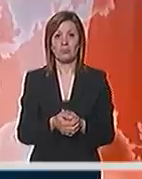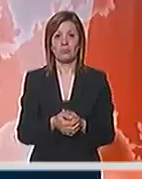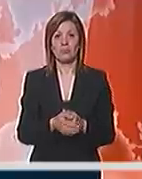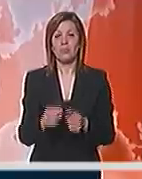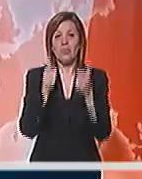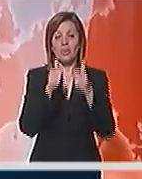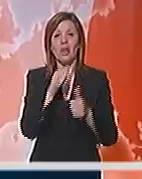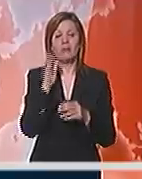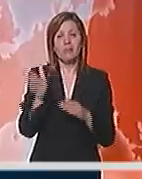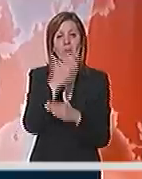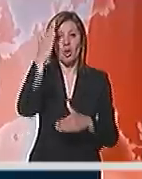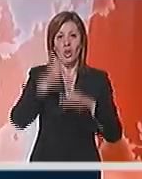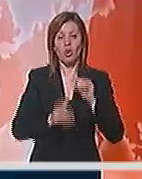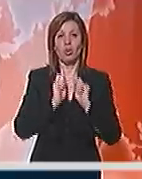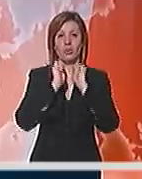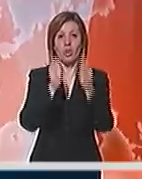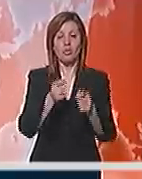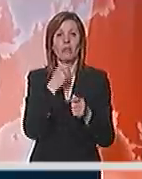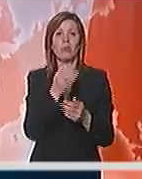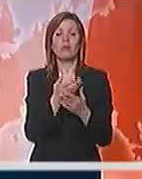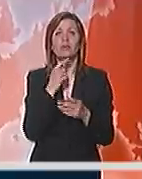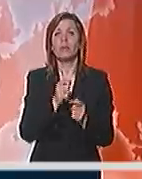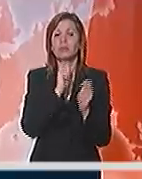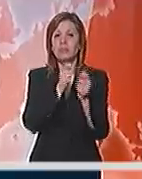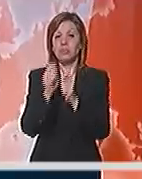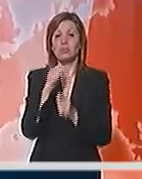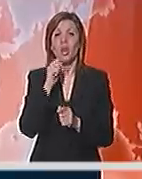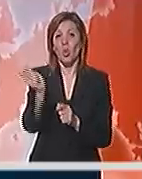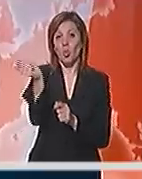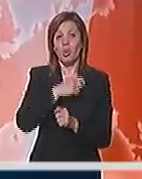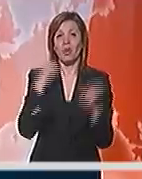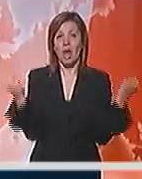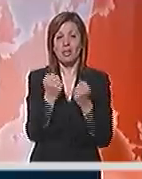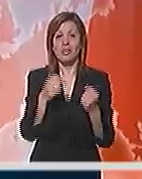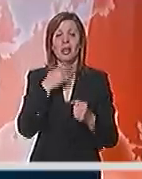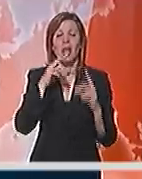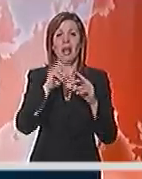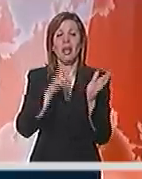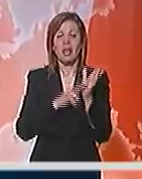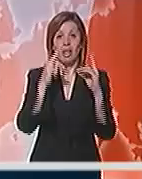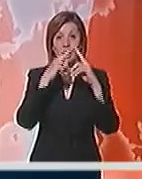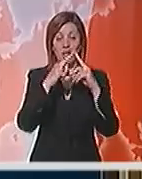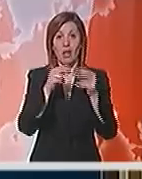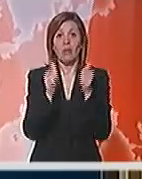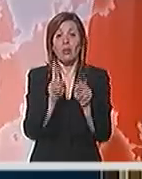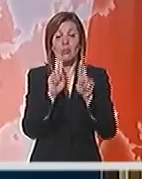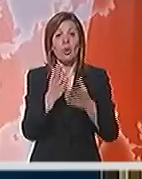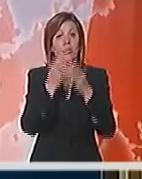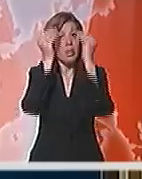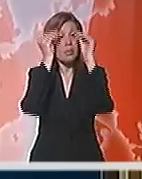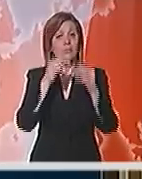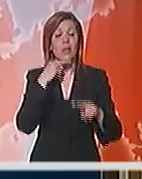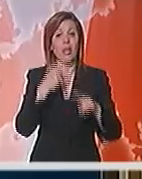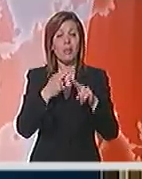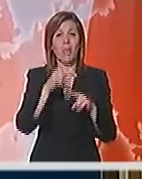Danas ističe rok za dostavljanje indikativnih ponuda za kupovinu akcija Galenik. To znači i da bi danas mogla da budu saopštena